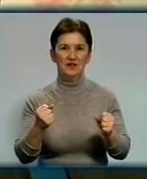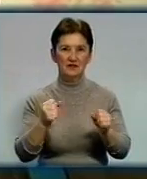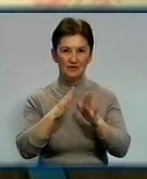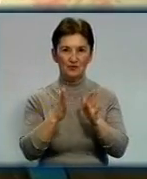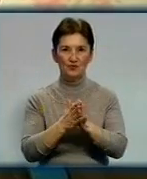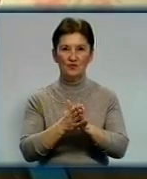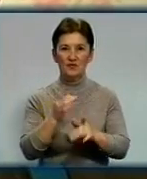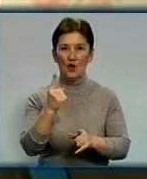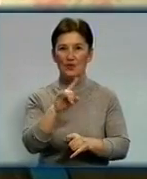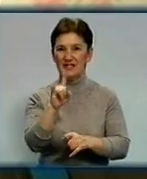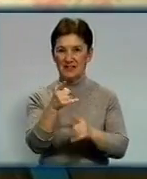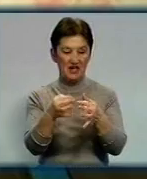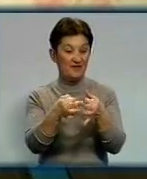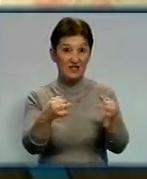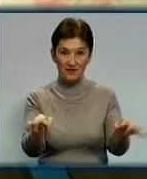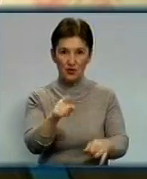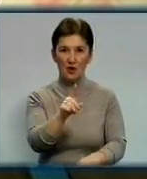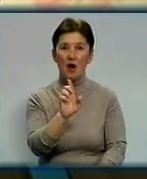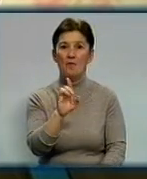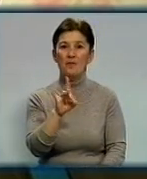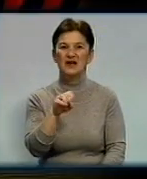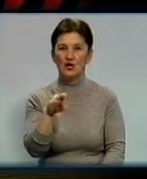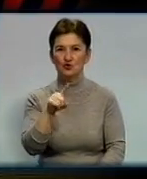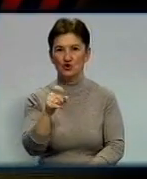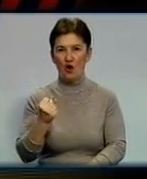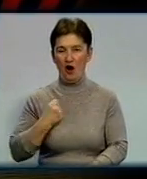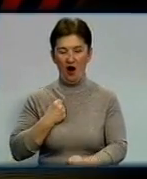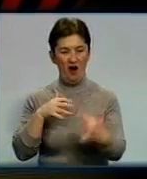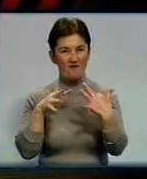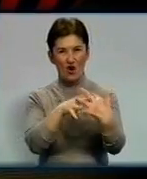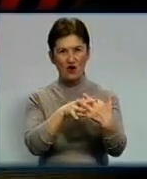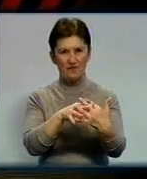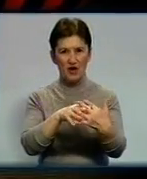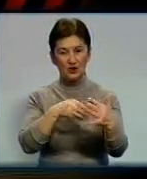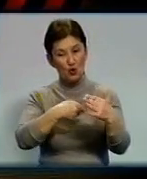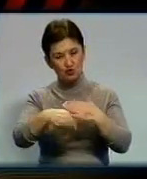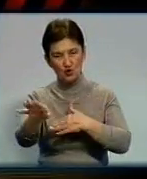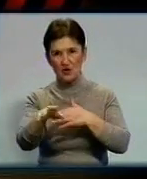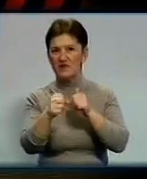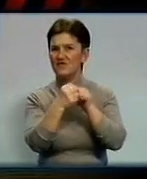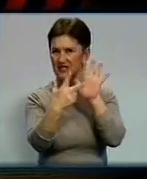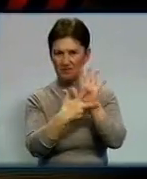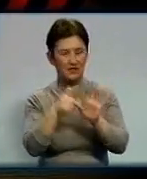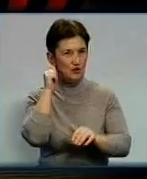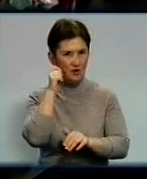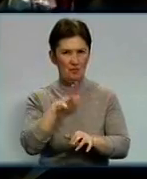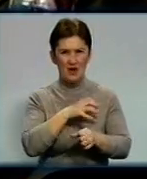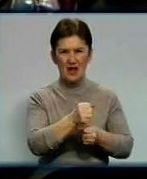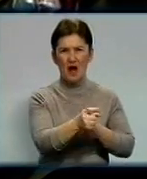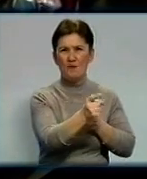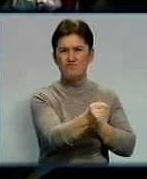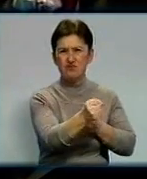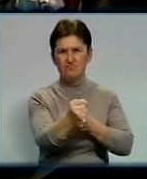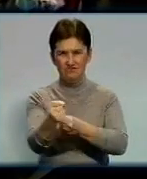Один з визволителів Кіровограда – Іван Братушко. Воювати на фронт пішов у 17 років. Був і кулеметником, і автоматником, і